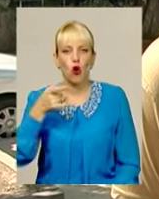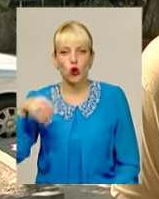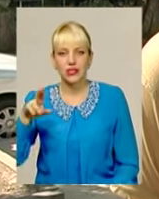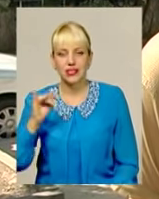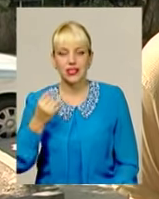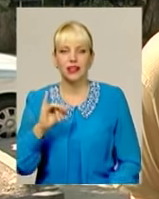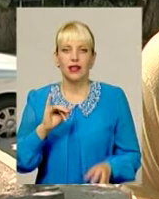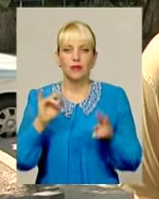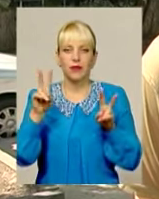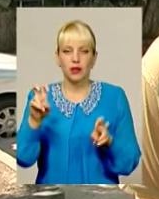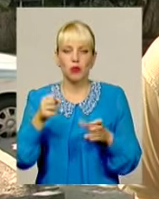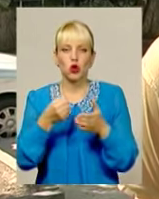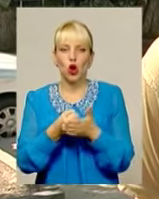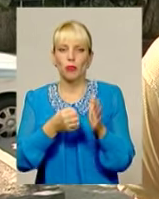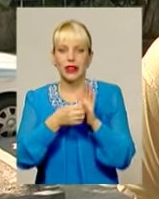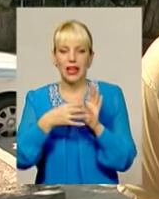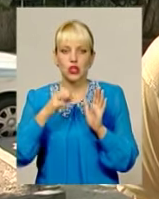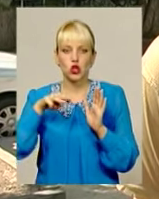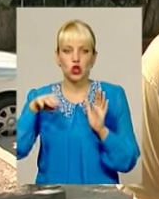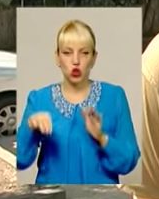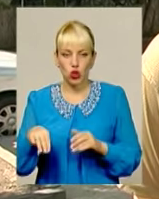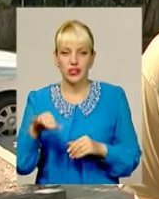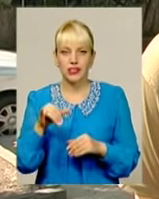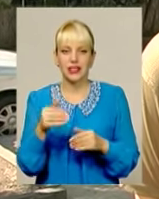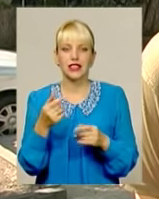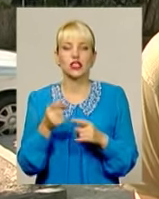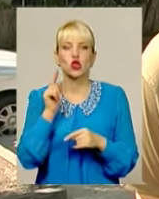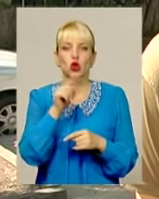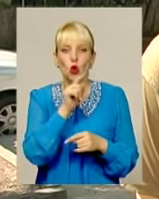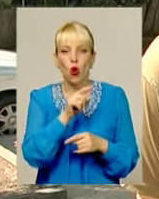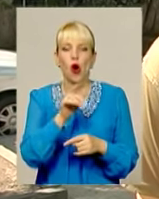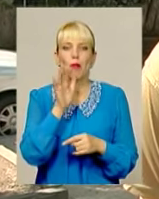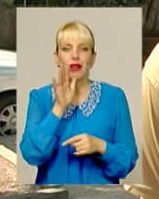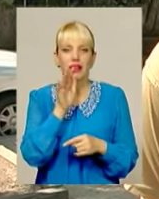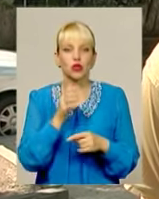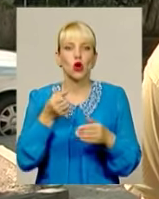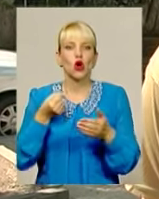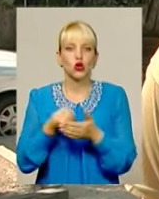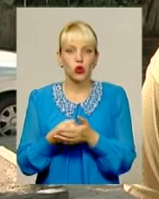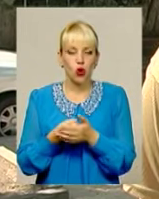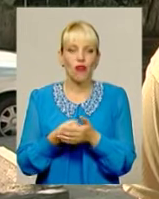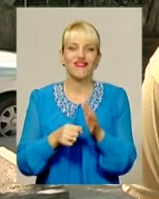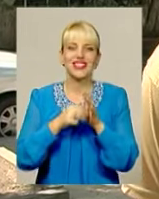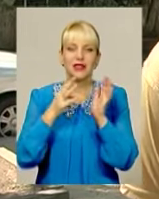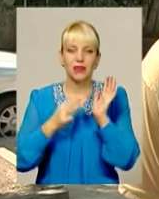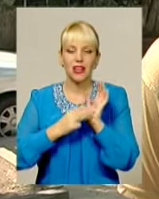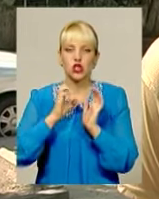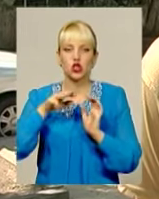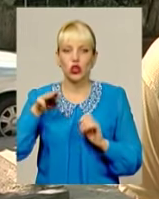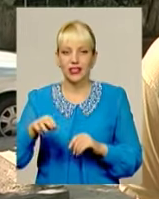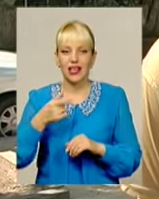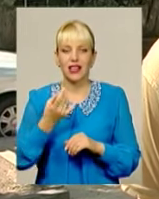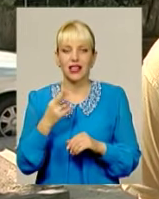століття. І з того періоду до 18 століття гривня